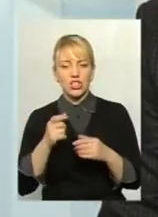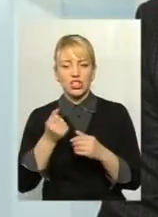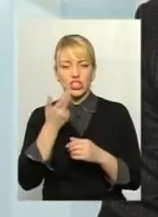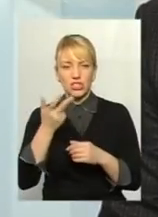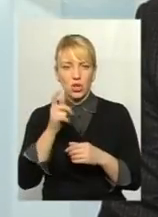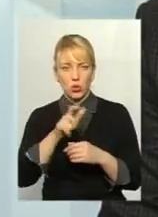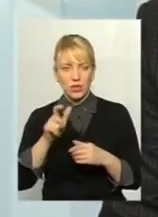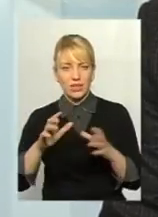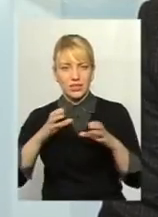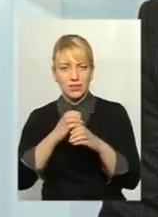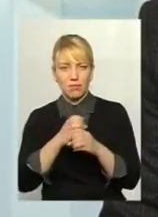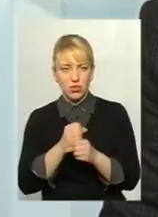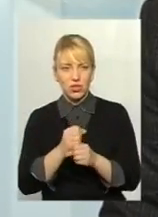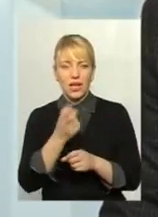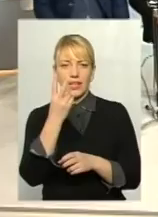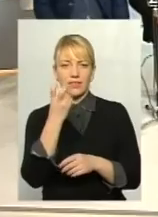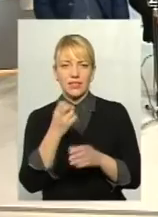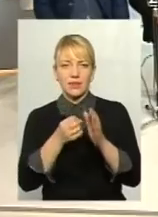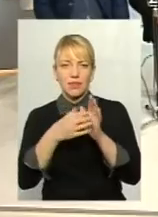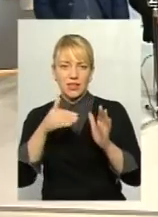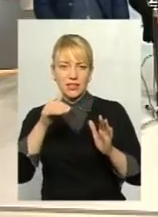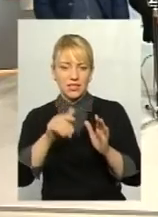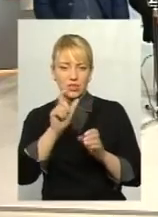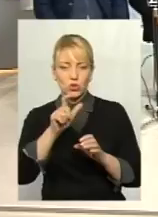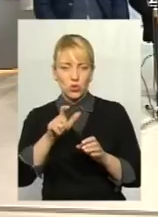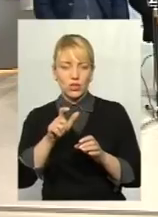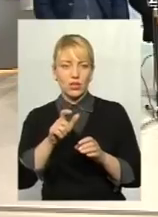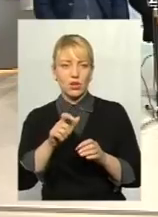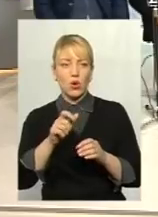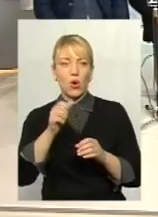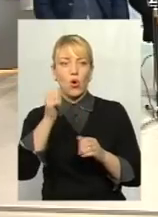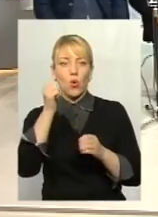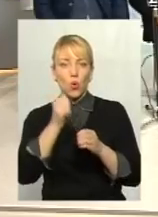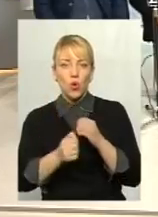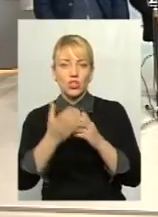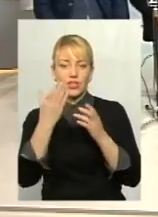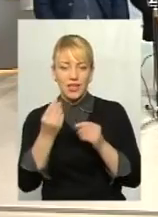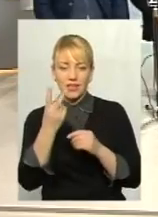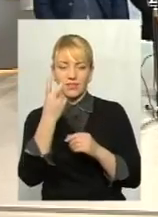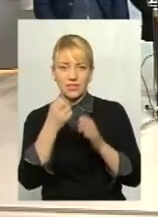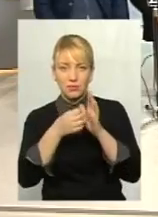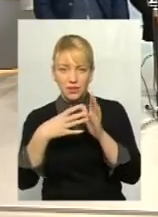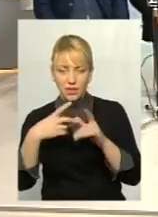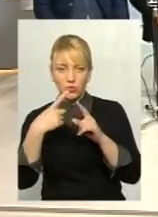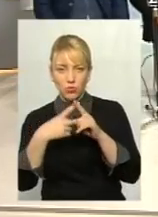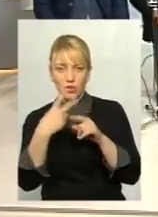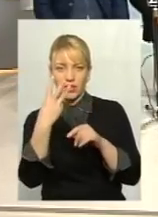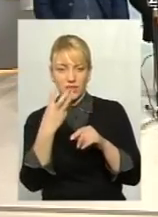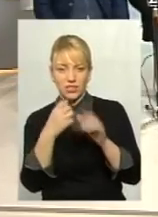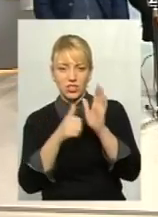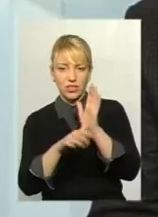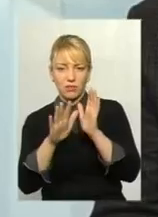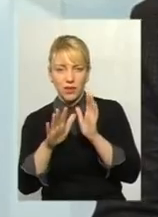215 людей-жителів. Щороку? Скільки в нас сіл зникає? Кожен день ви помножите на 365 днів, ви зрозумієте наскільки.